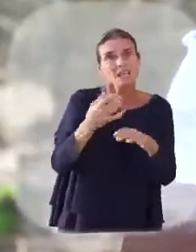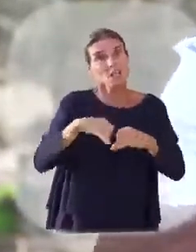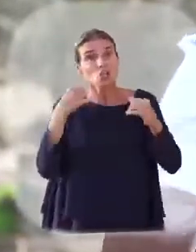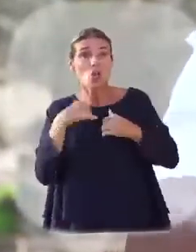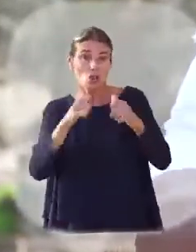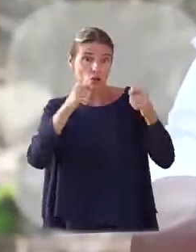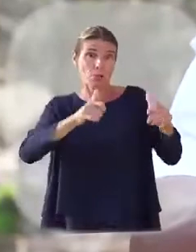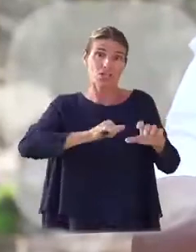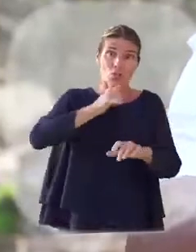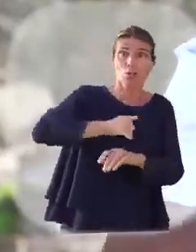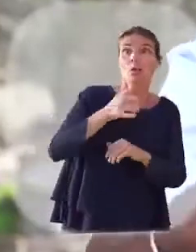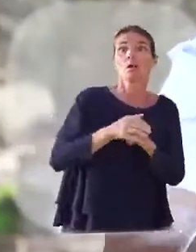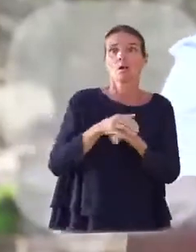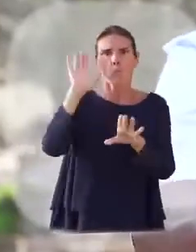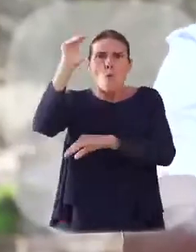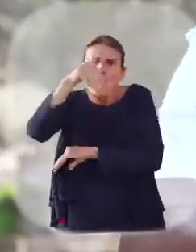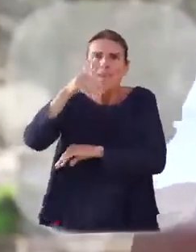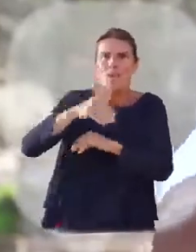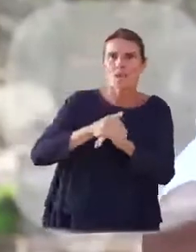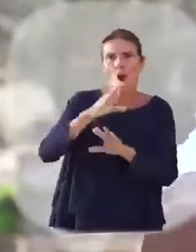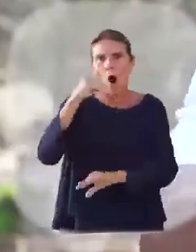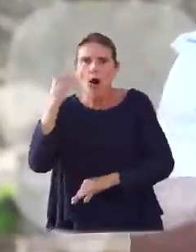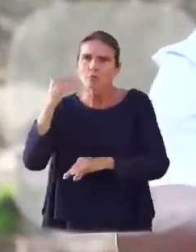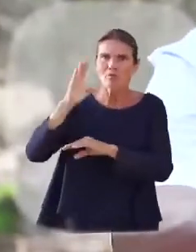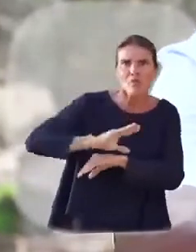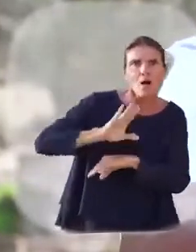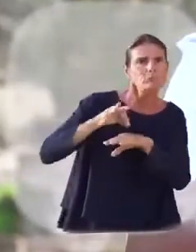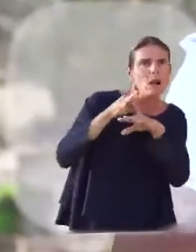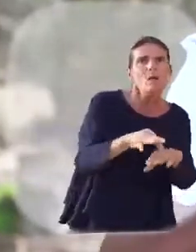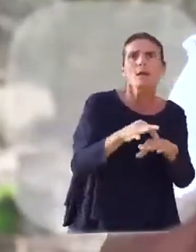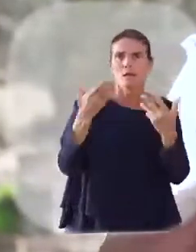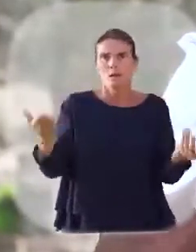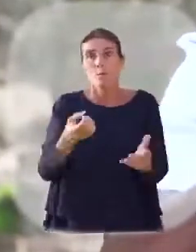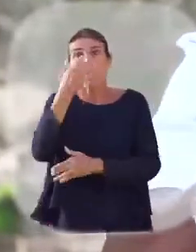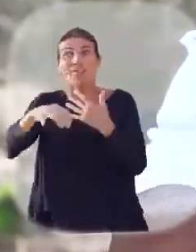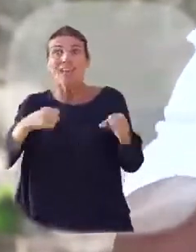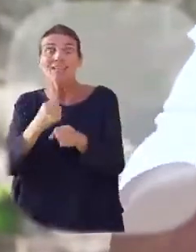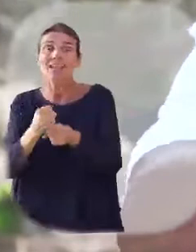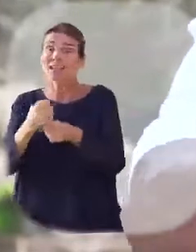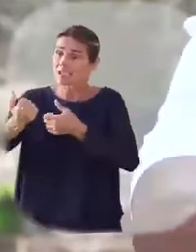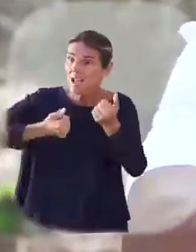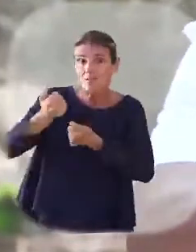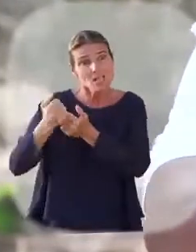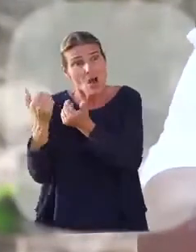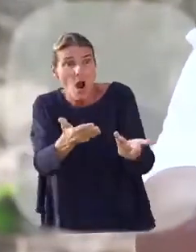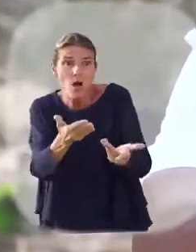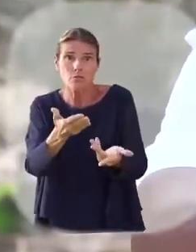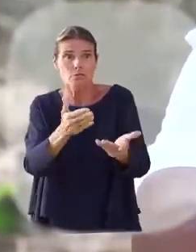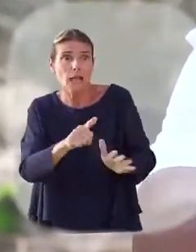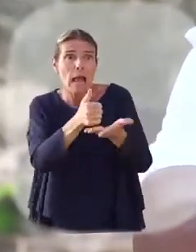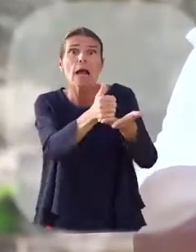entrepreneurs start-up, aux pompiers, aux hommes qui nous accompagnent. Bonne année à tous ceux qui oeuvrent au service des Guadeloupéens.